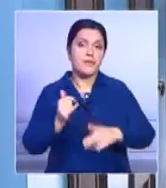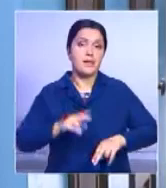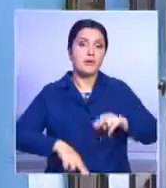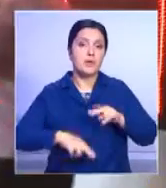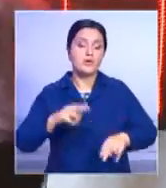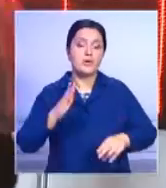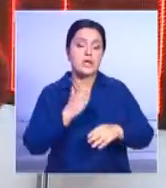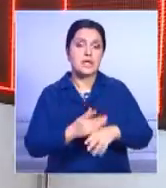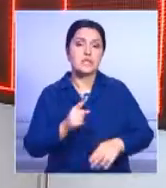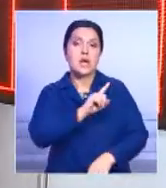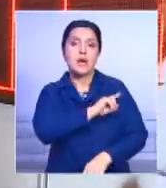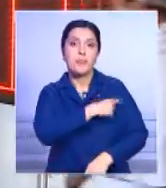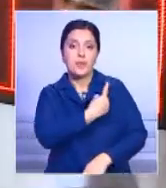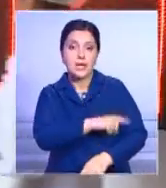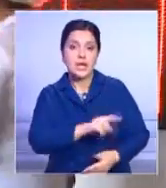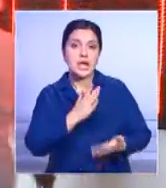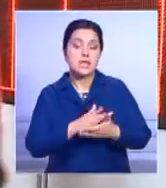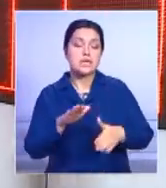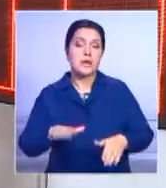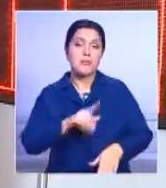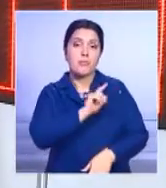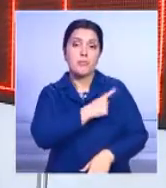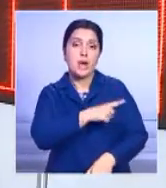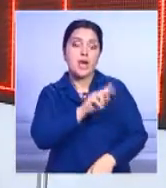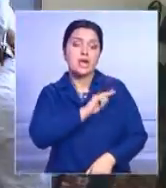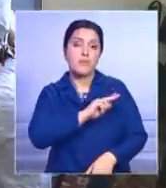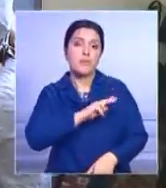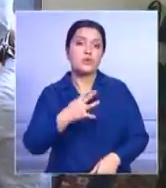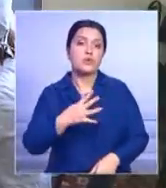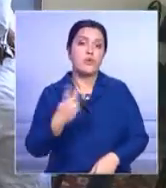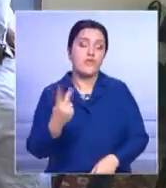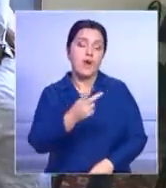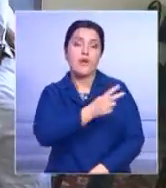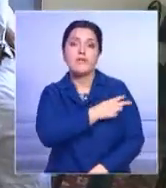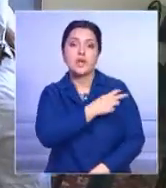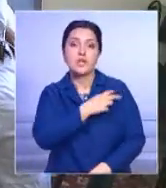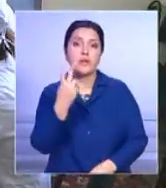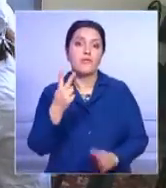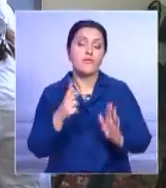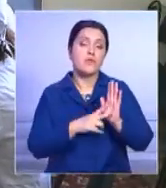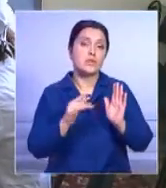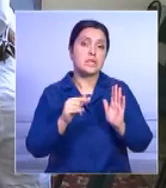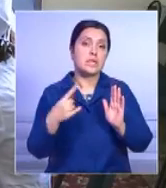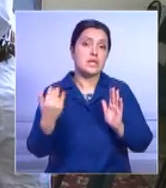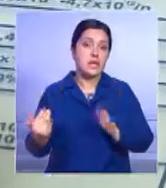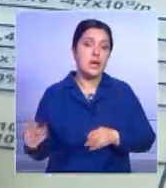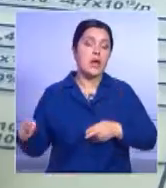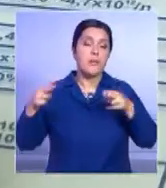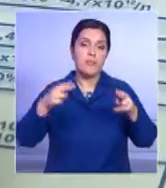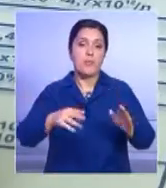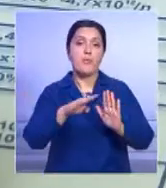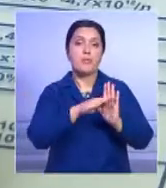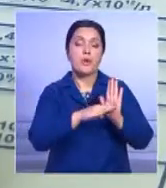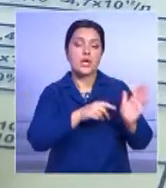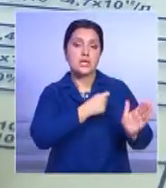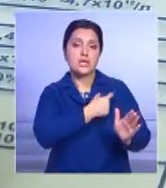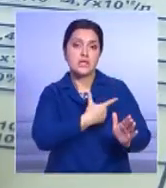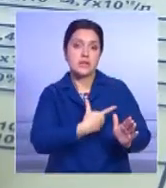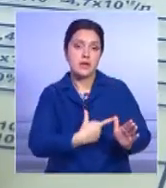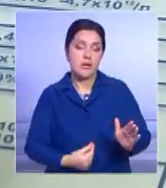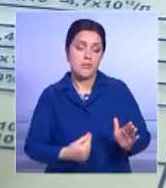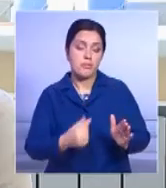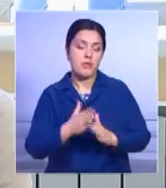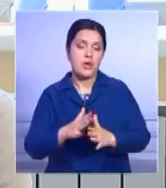объектов здравоохранения. В местной поликлинике работают 42 врача. 28 из них приехали по программе с дипломом в село.